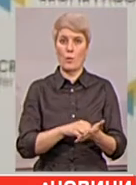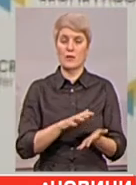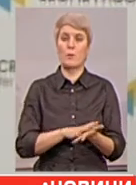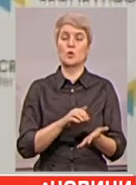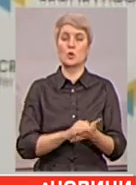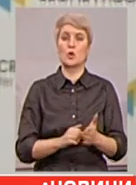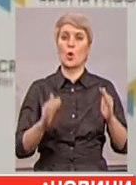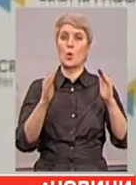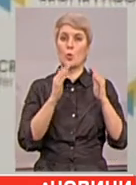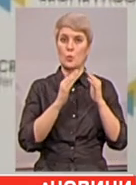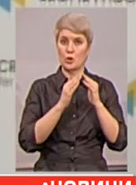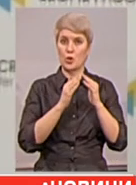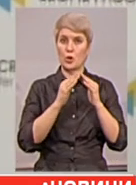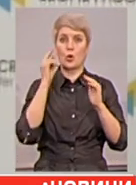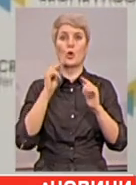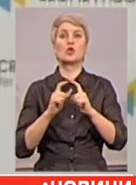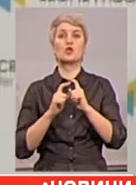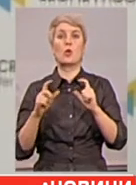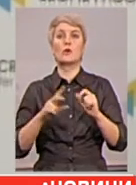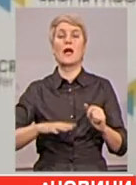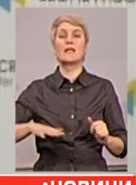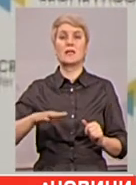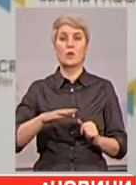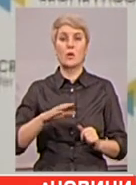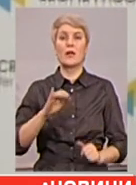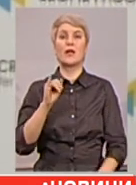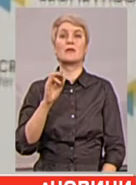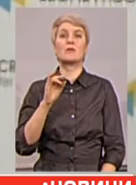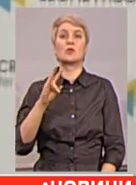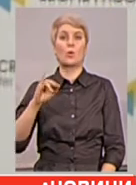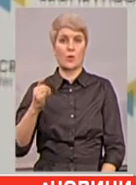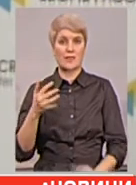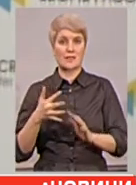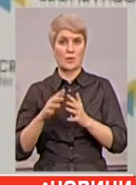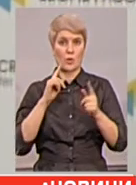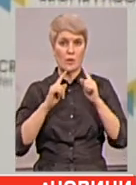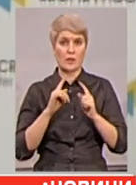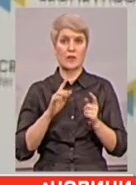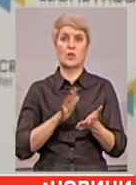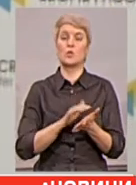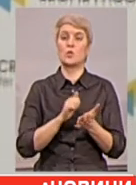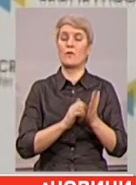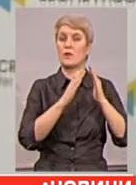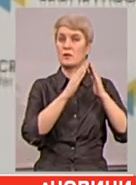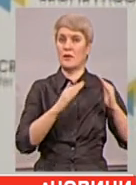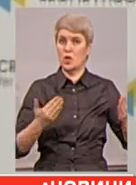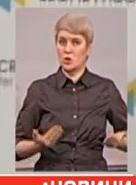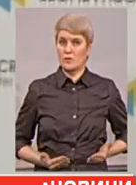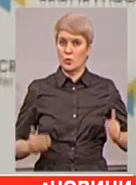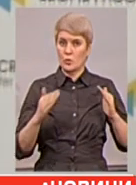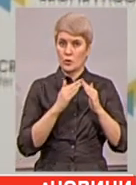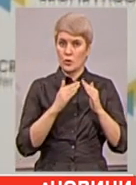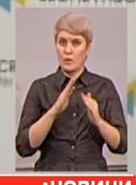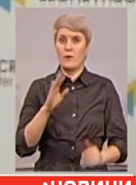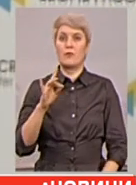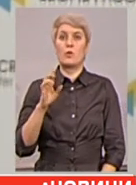школи на території Трехізбинської сільської ради. Також зруйновано дах житлового будинку. У Врубівці Попаснянського